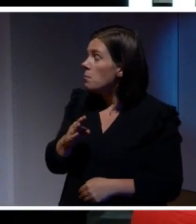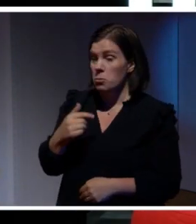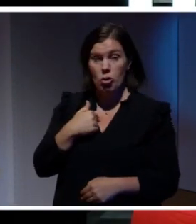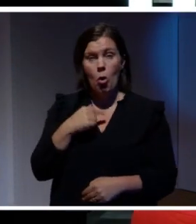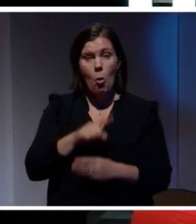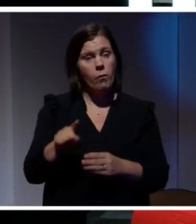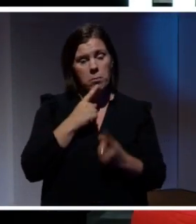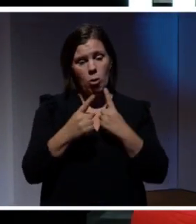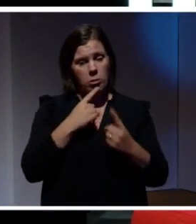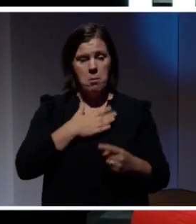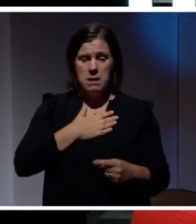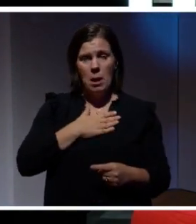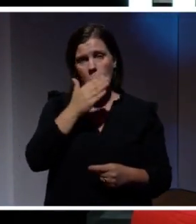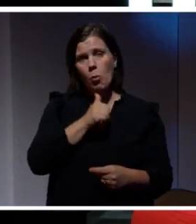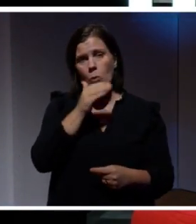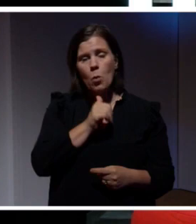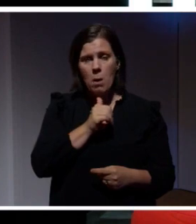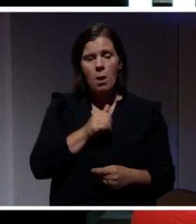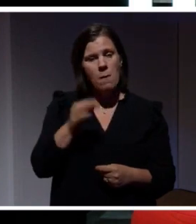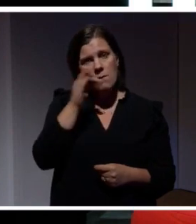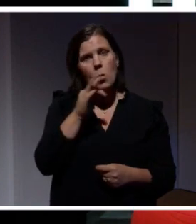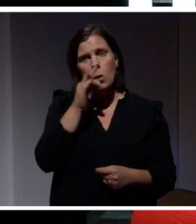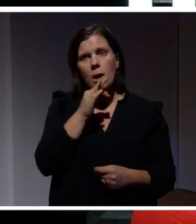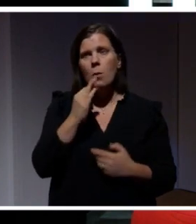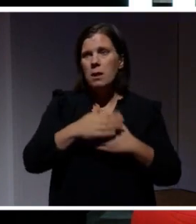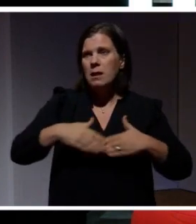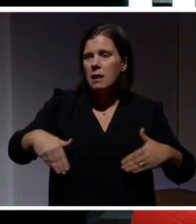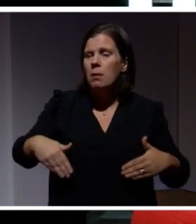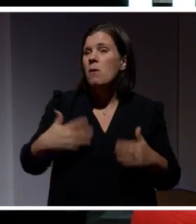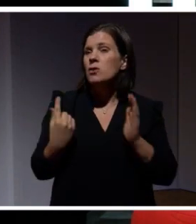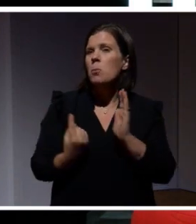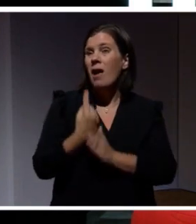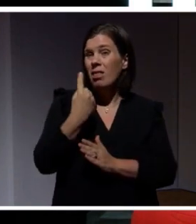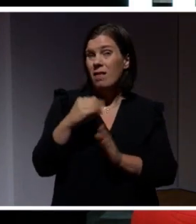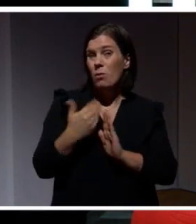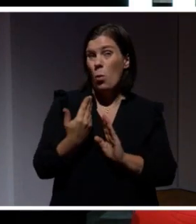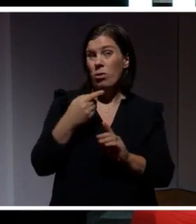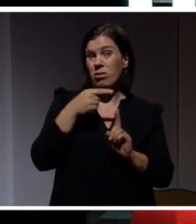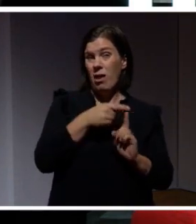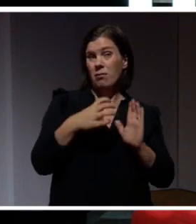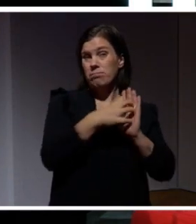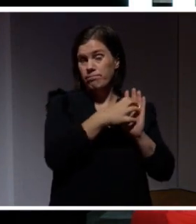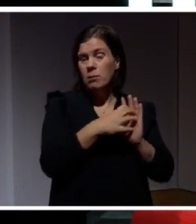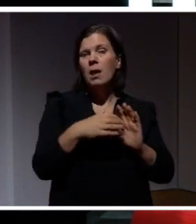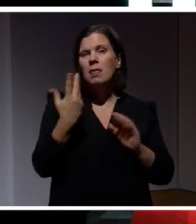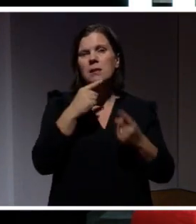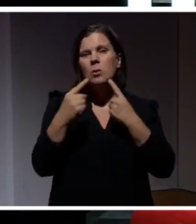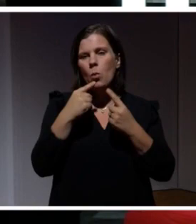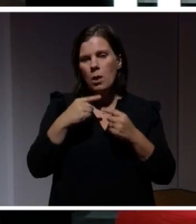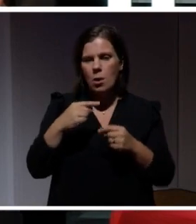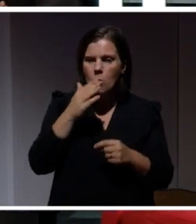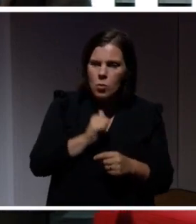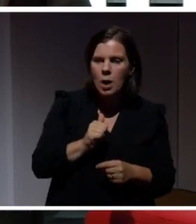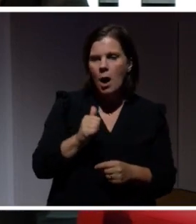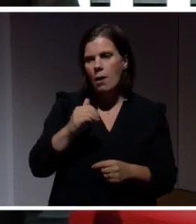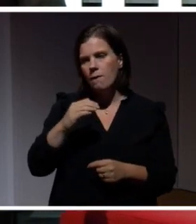med mina ungdomar om de här frågorna. Men det som har hänt sedan dess är att hela diskussionen kring unga och